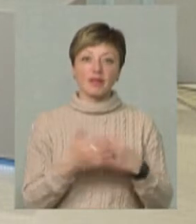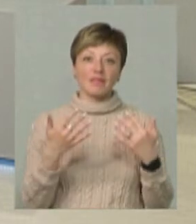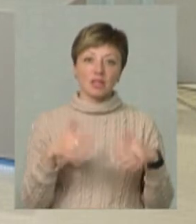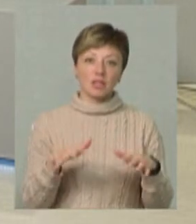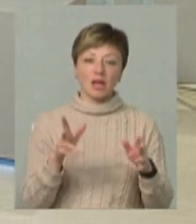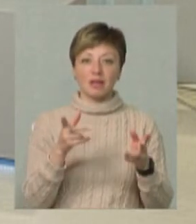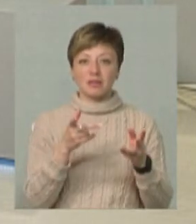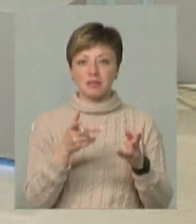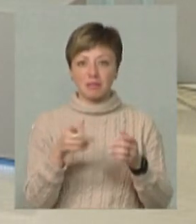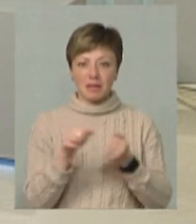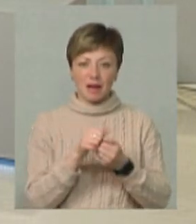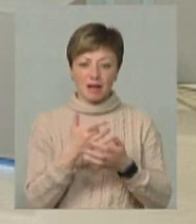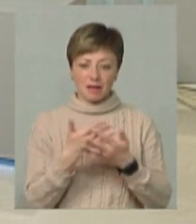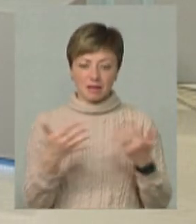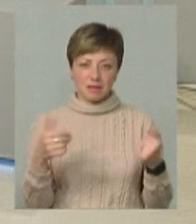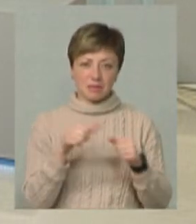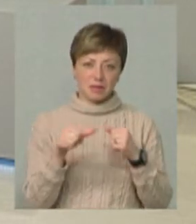палономастильні матеріалі, інші,